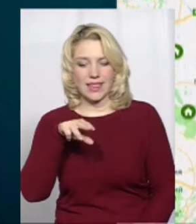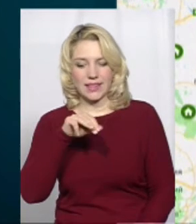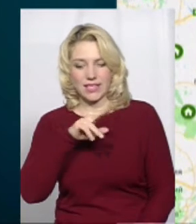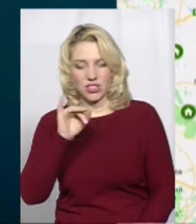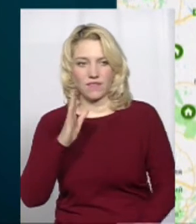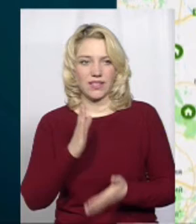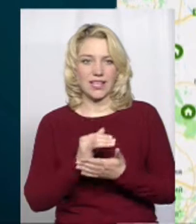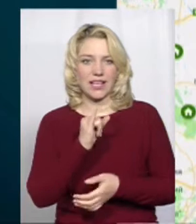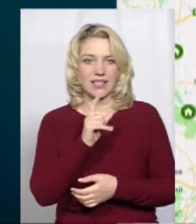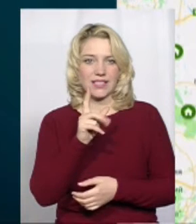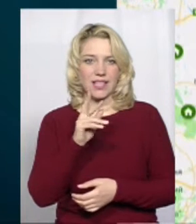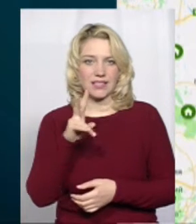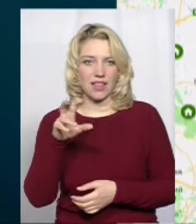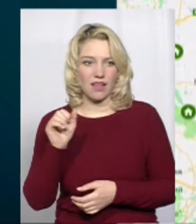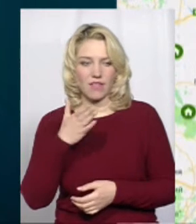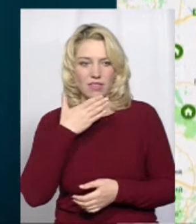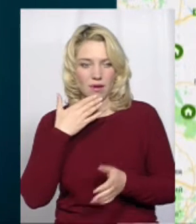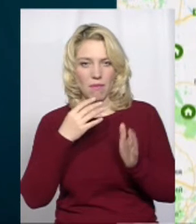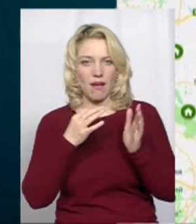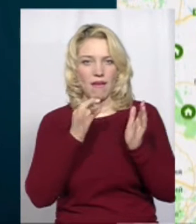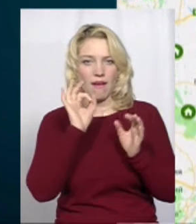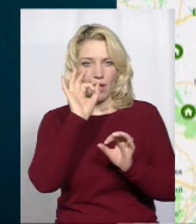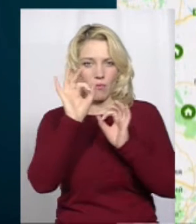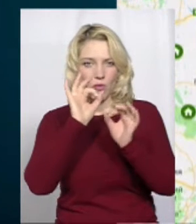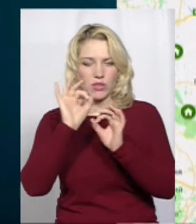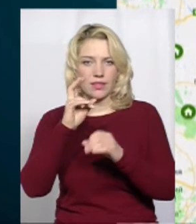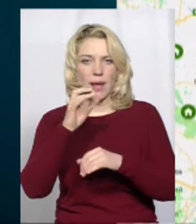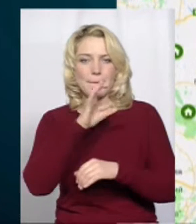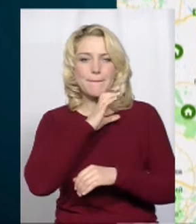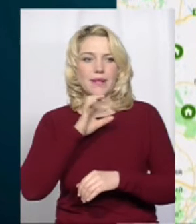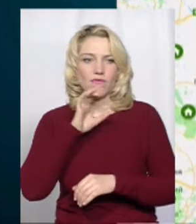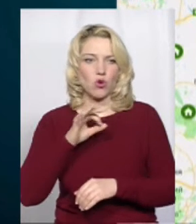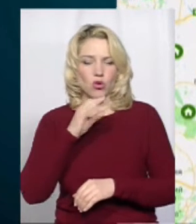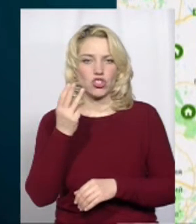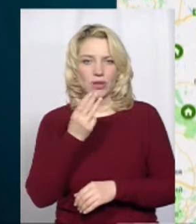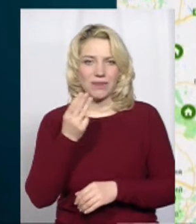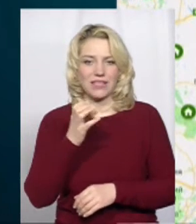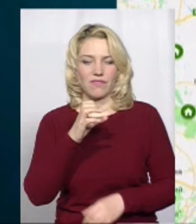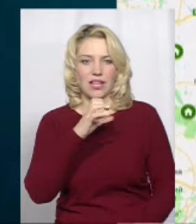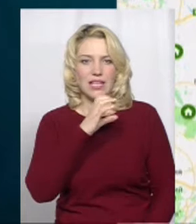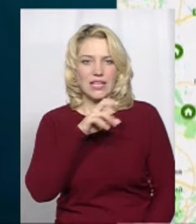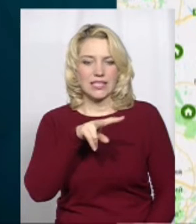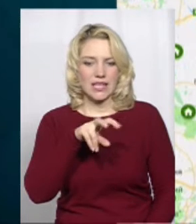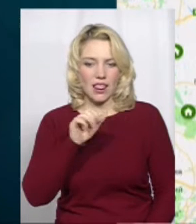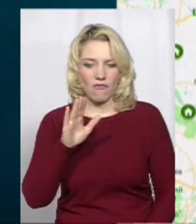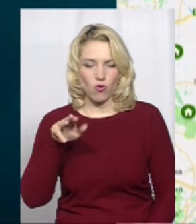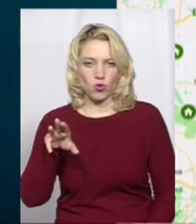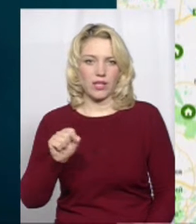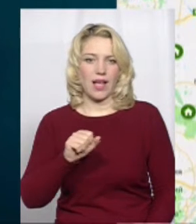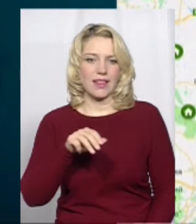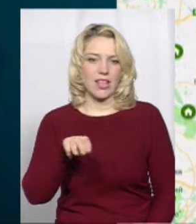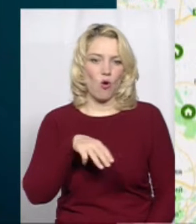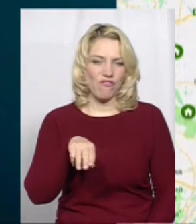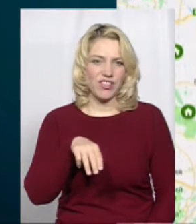Єві-Зяславі, але практично немає позначок про переходи на півночі області. Туди Шепетівка, Славу та Теофіполь, також